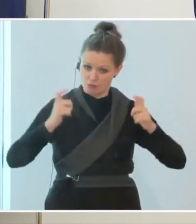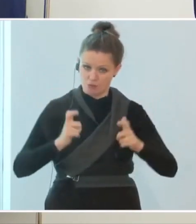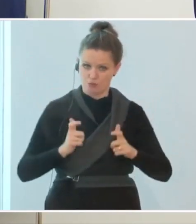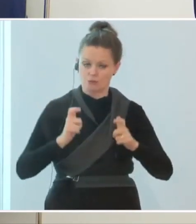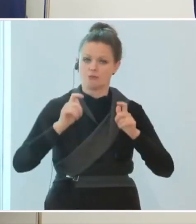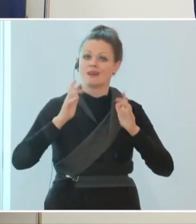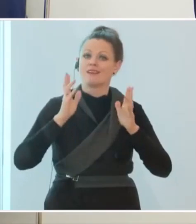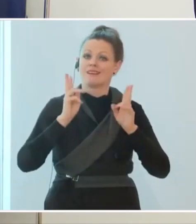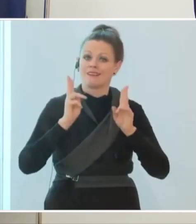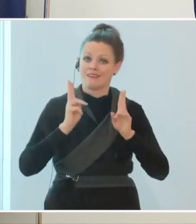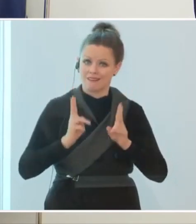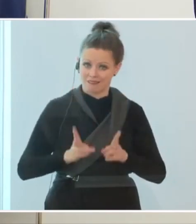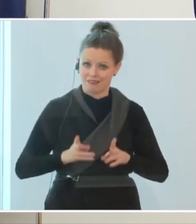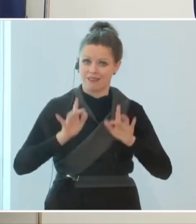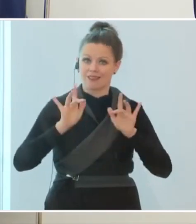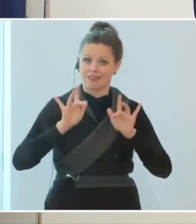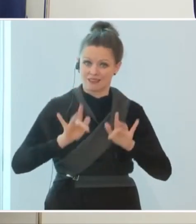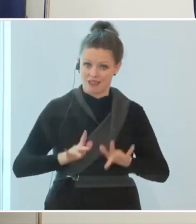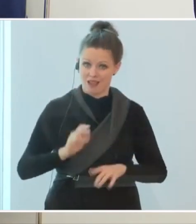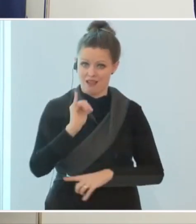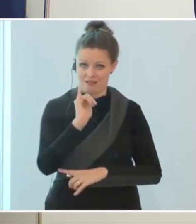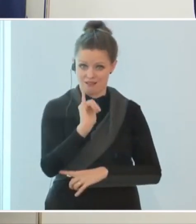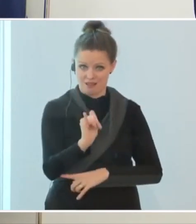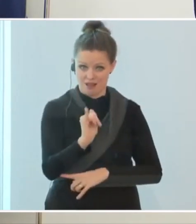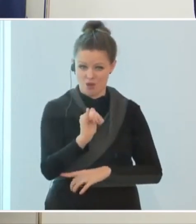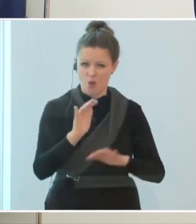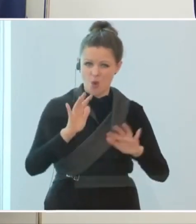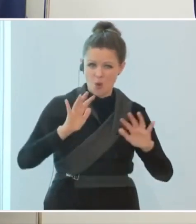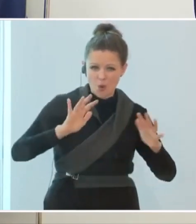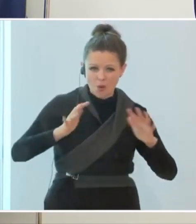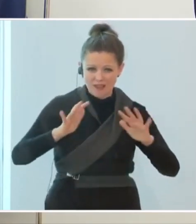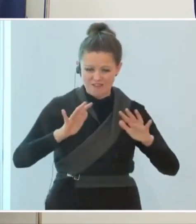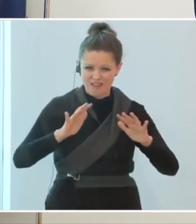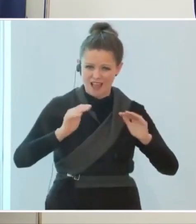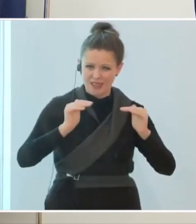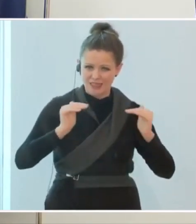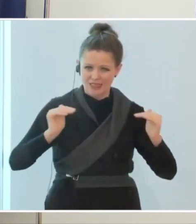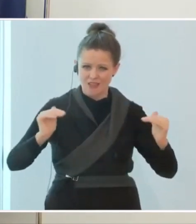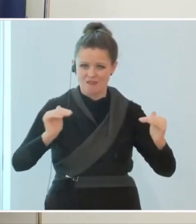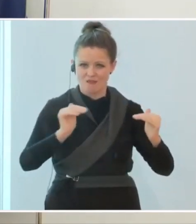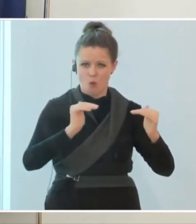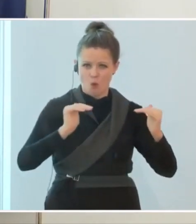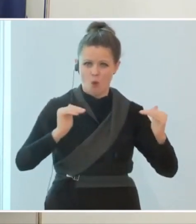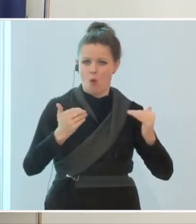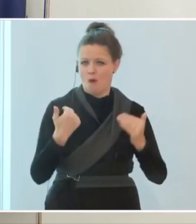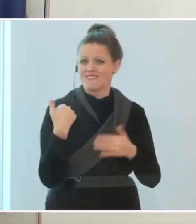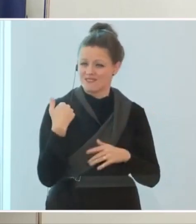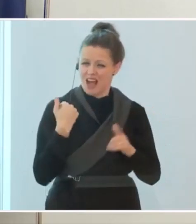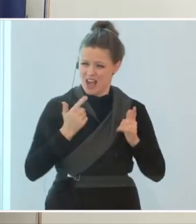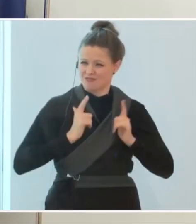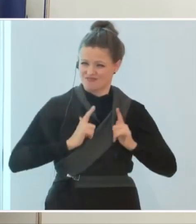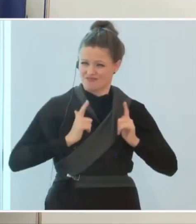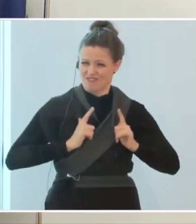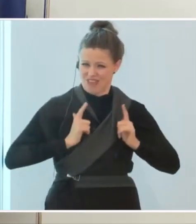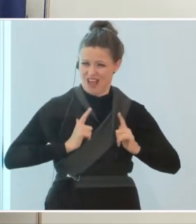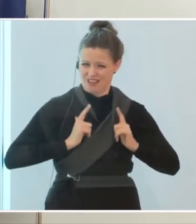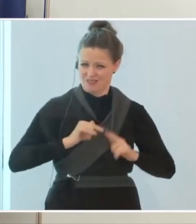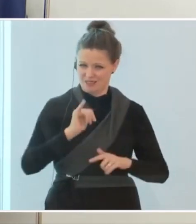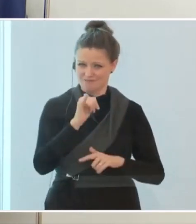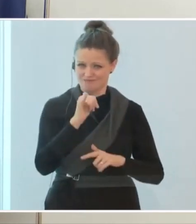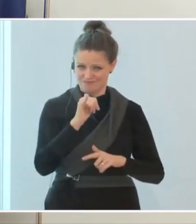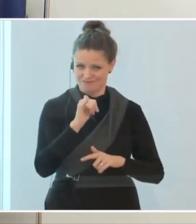Wir kommen ungefähr auf ein Niveau, das zu erwarten war mit diesem